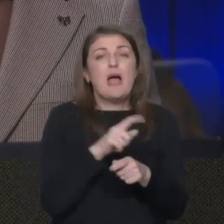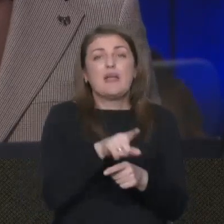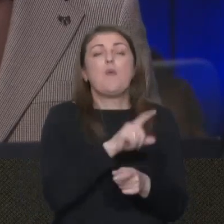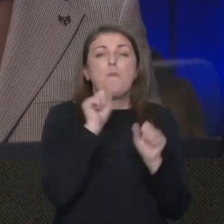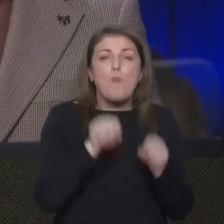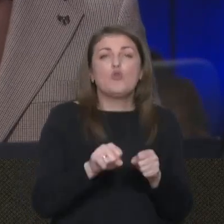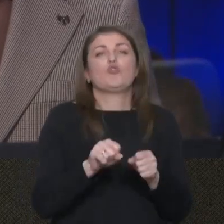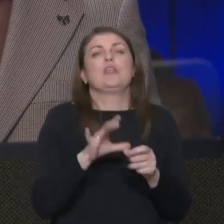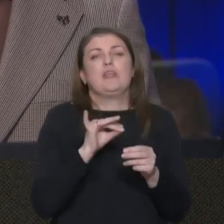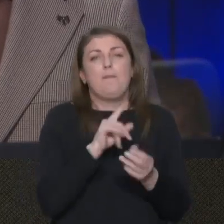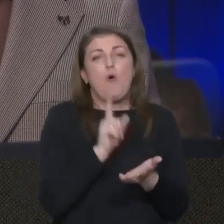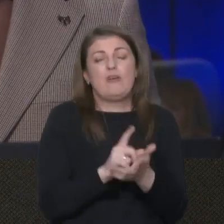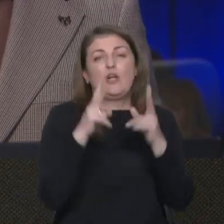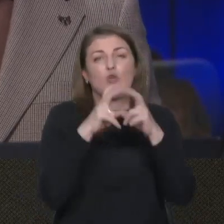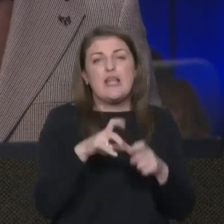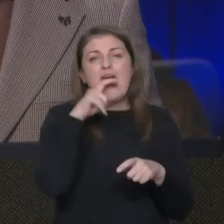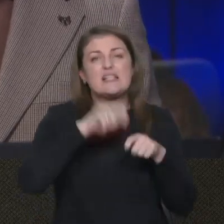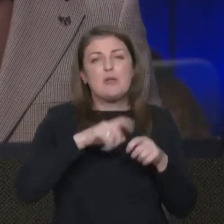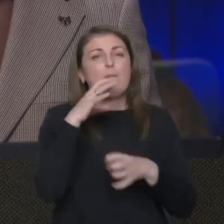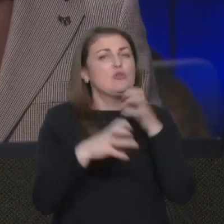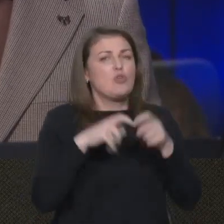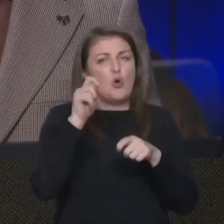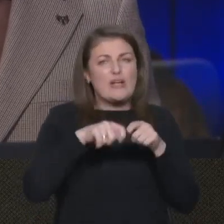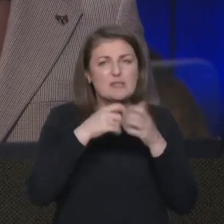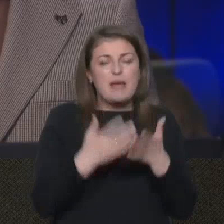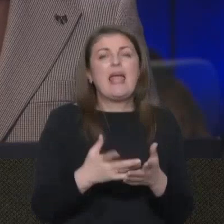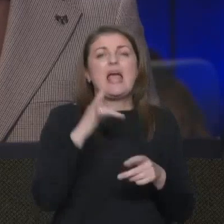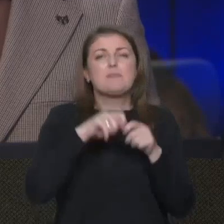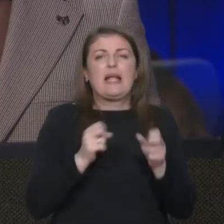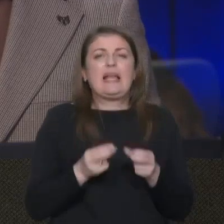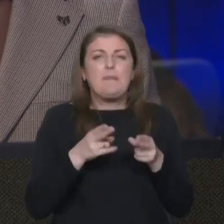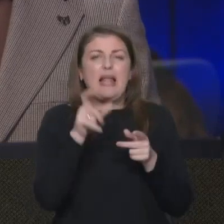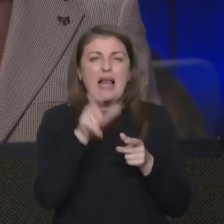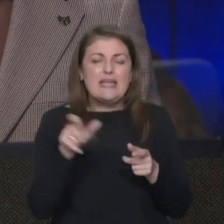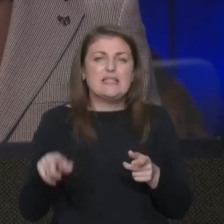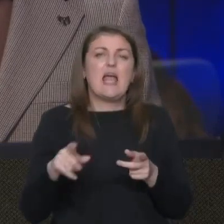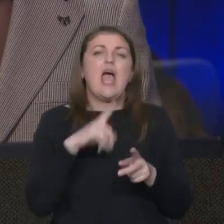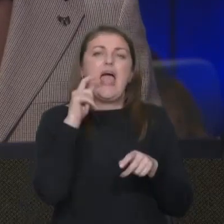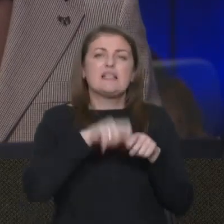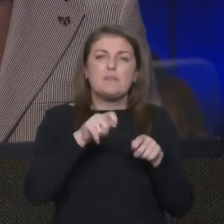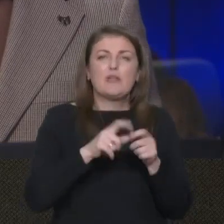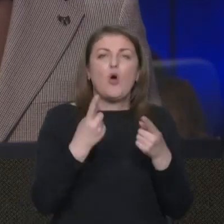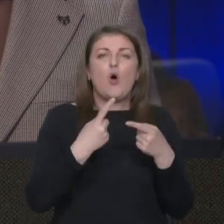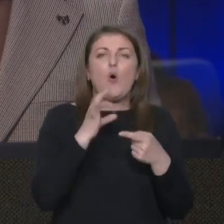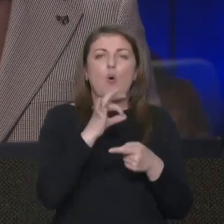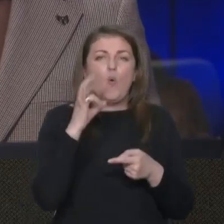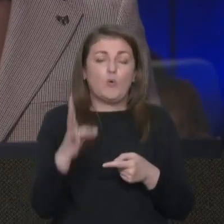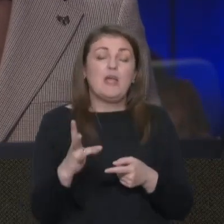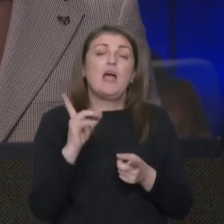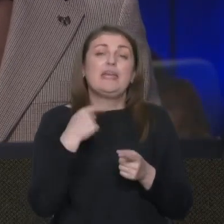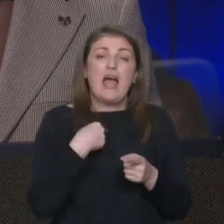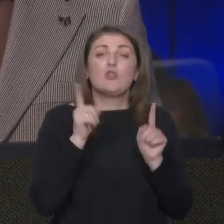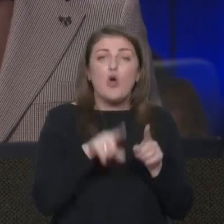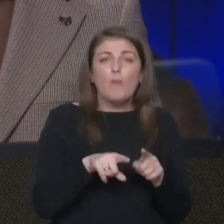повинні дослідити експерти, міжнародні експерти, експерти-криміналісти, в тому числі експерти ООН. Я тому